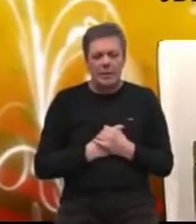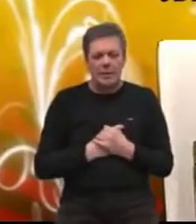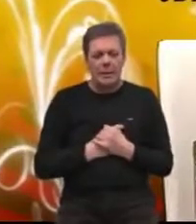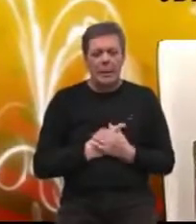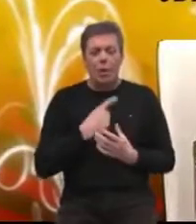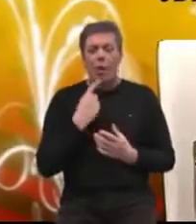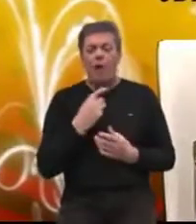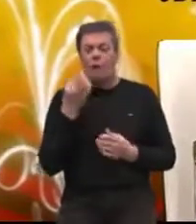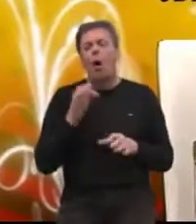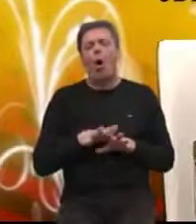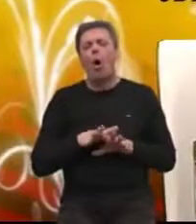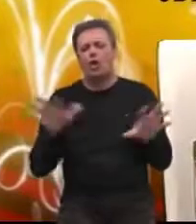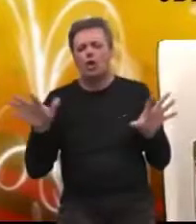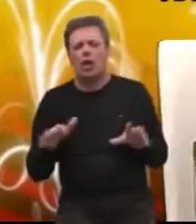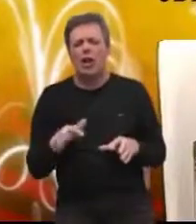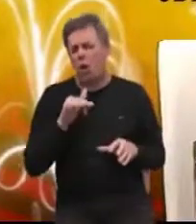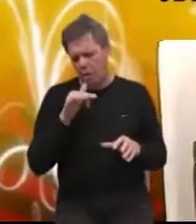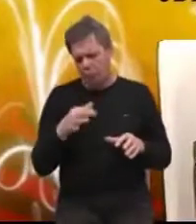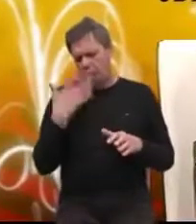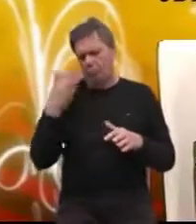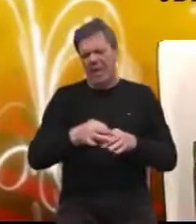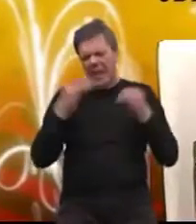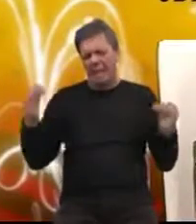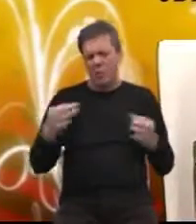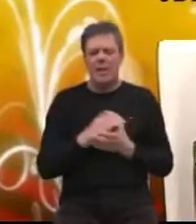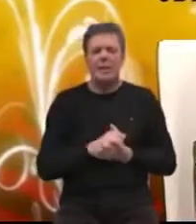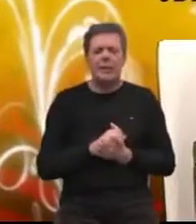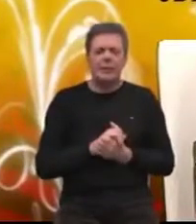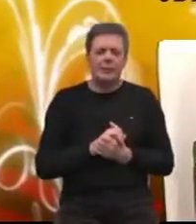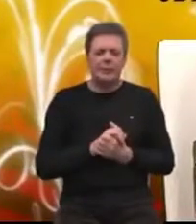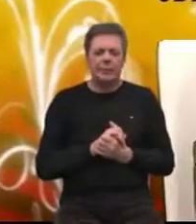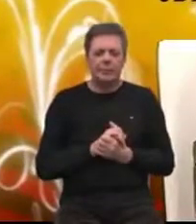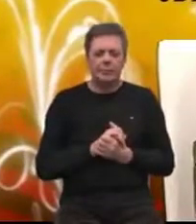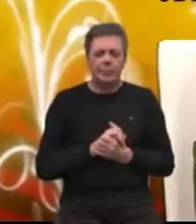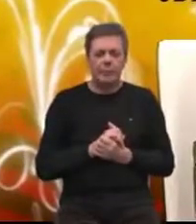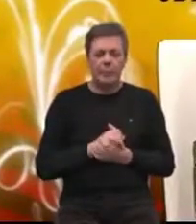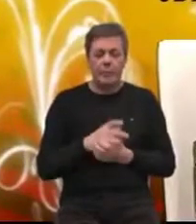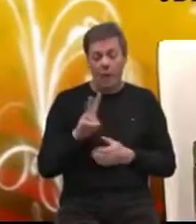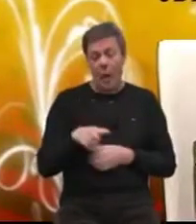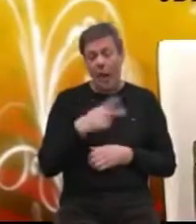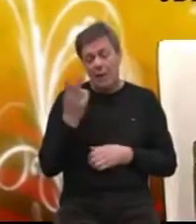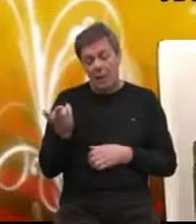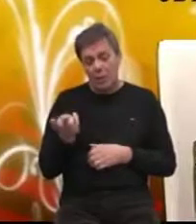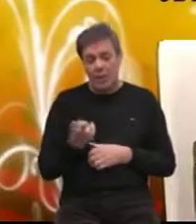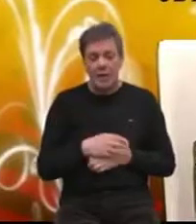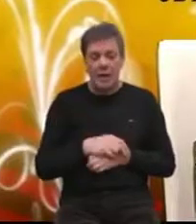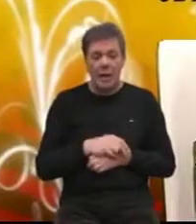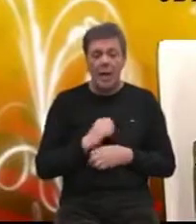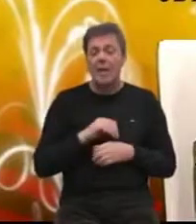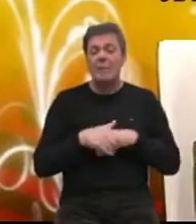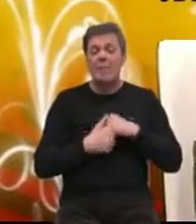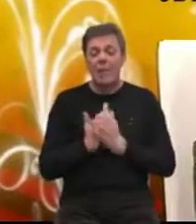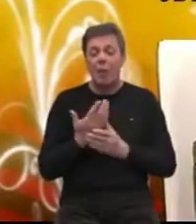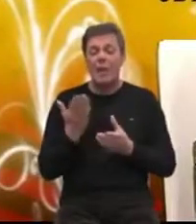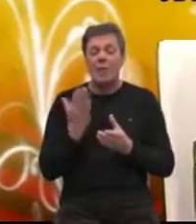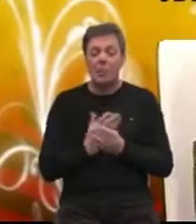Znači govorimo o široj javnosti, o široj masi ljudi, a opet s druge strane, ako sam zadovoljena sa